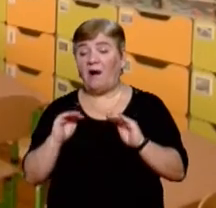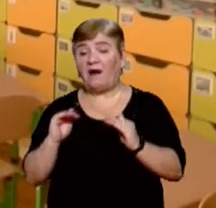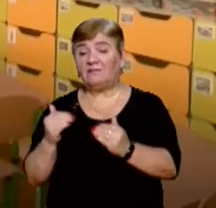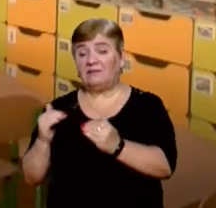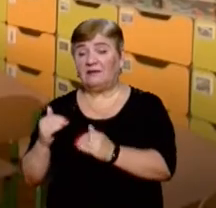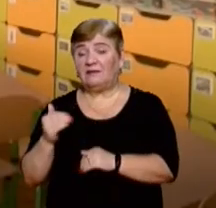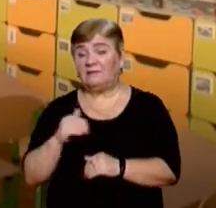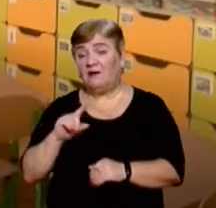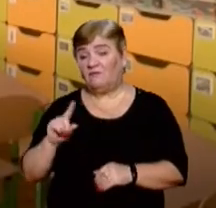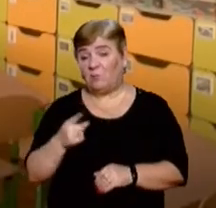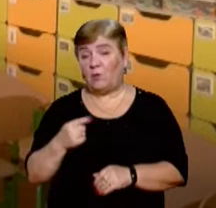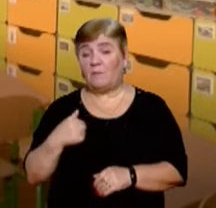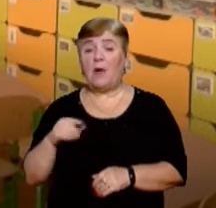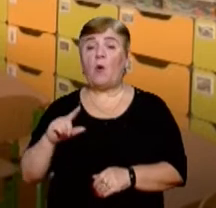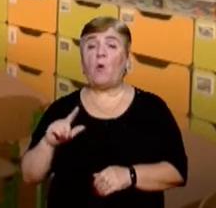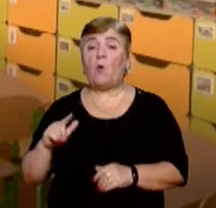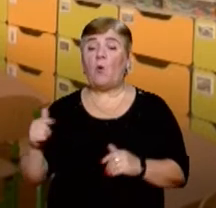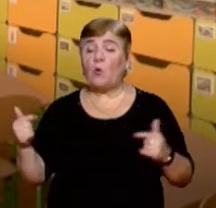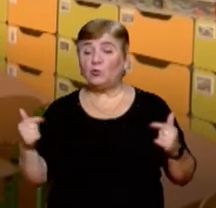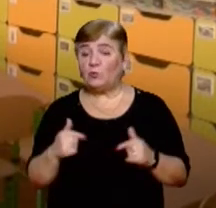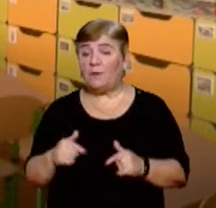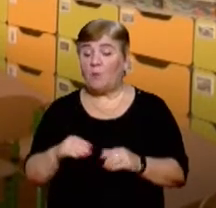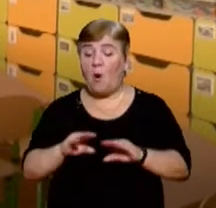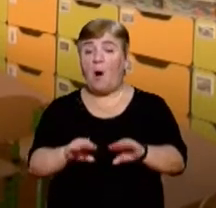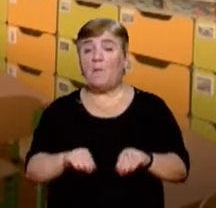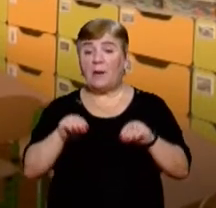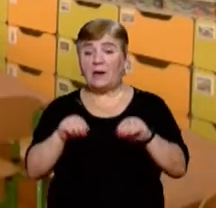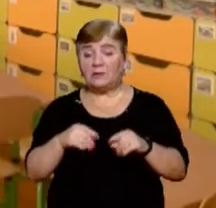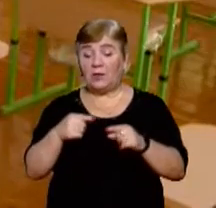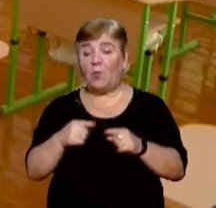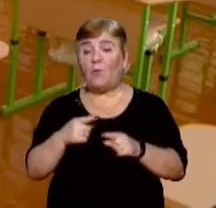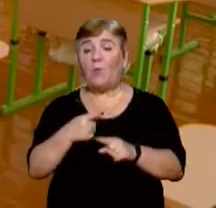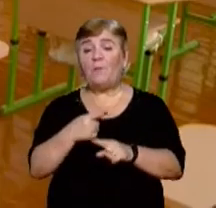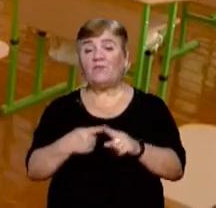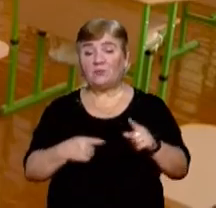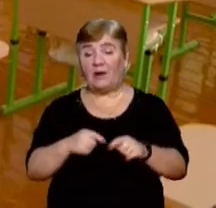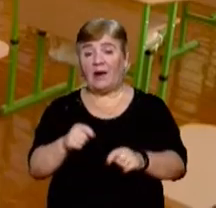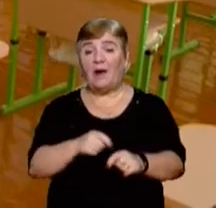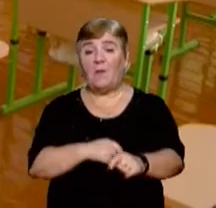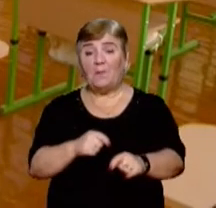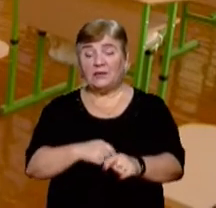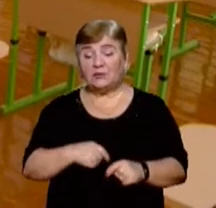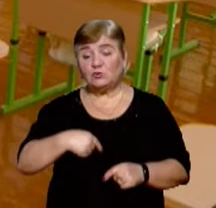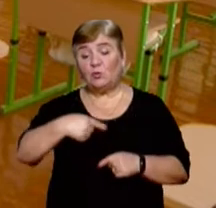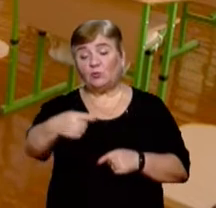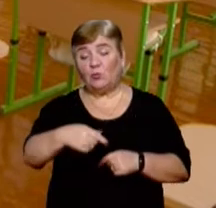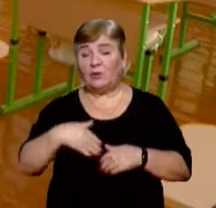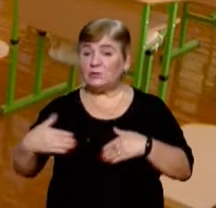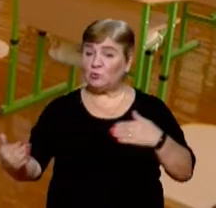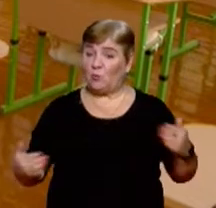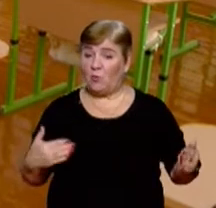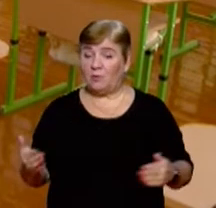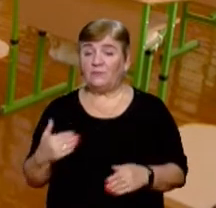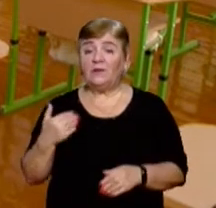вчителька Вікторія Мишко. Ми готуємо парти так, щоб була відстань по півтора метра між партами з одного боку і з другого. І ще в нас є